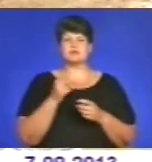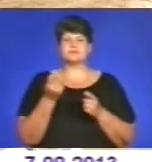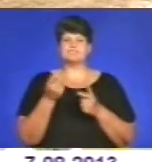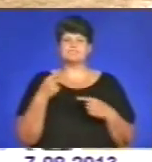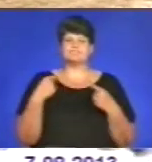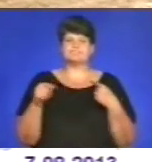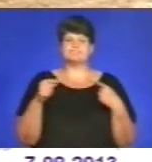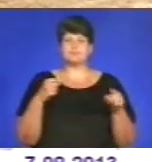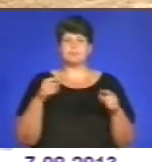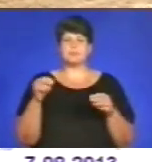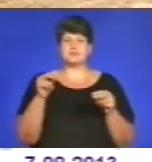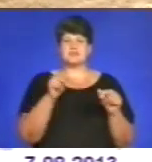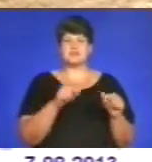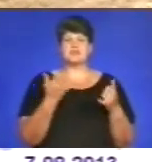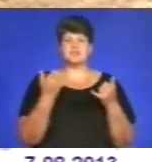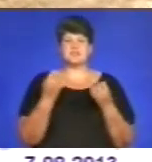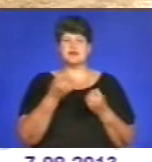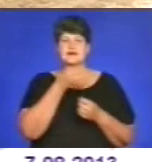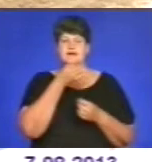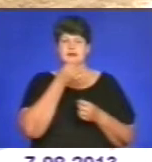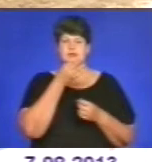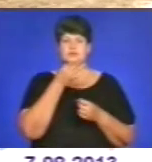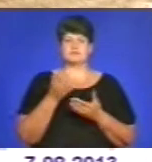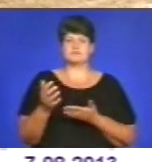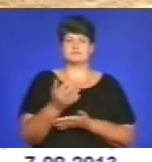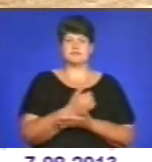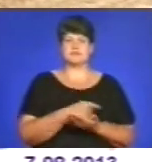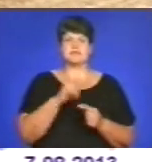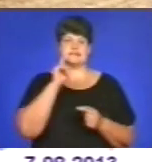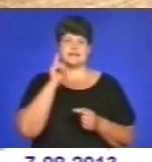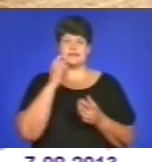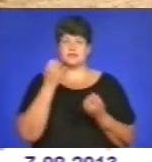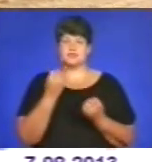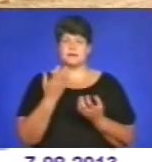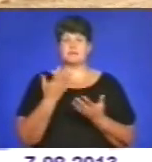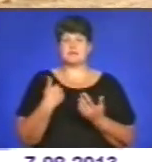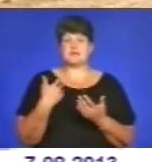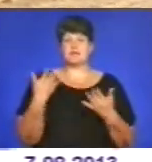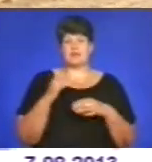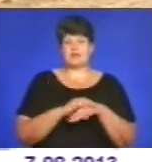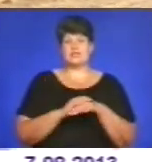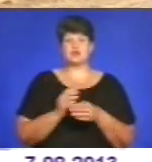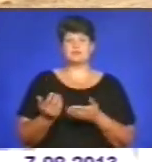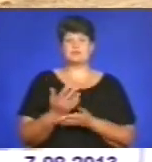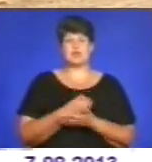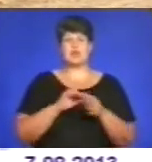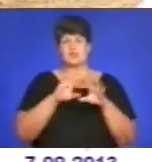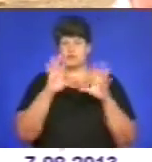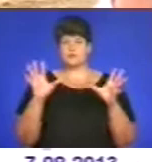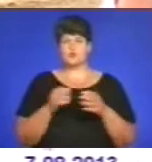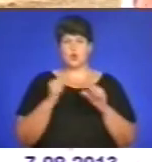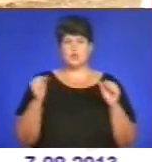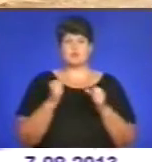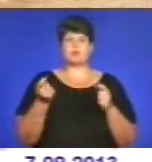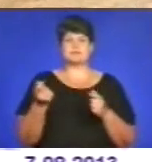її сьогодні не годен молотити ще, вона зелена. На сьогоднішній день ми фактично зібрали всю озиму пшеницю,